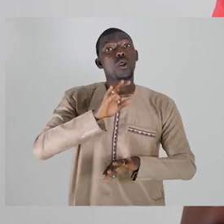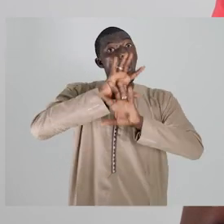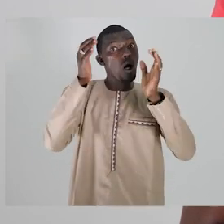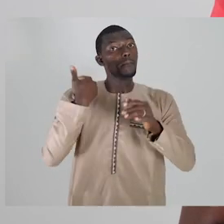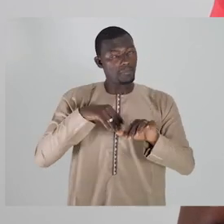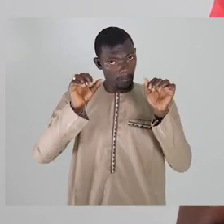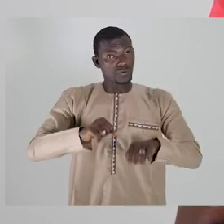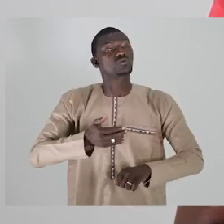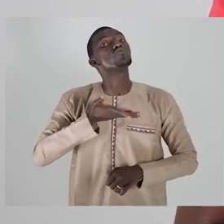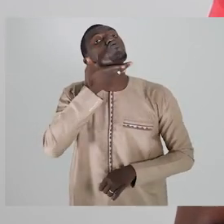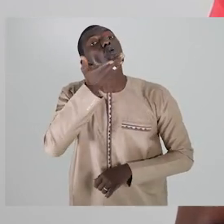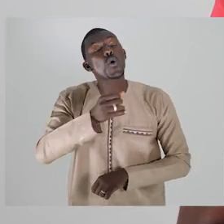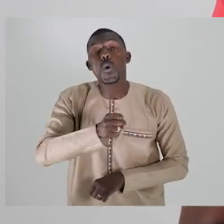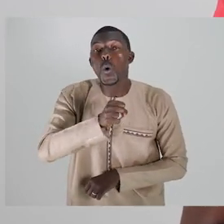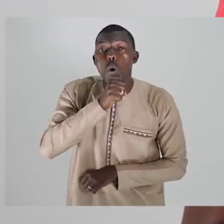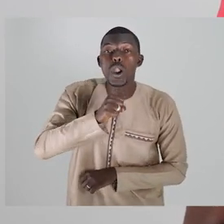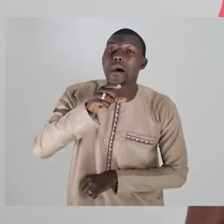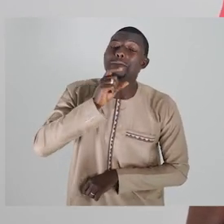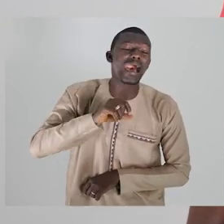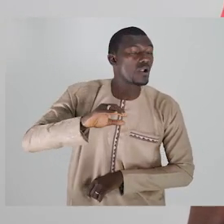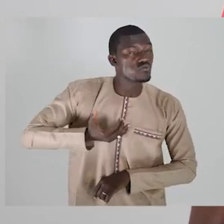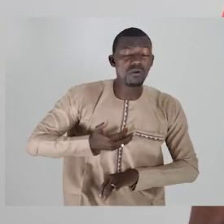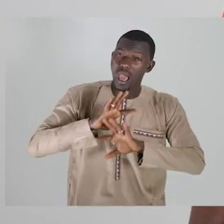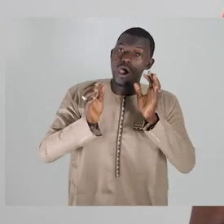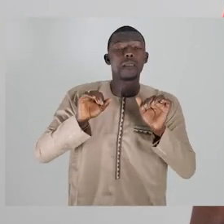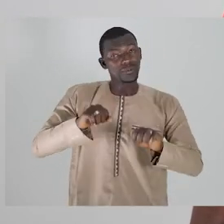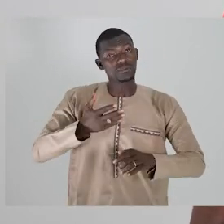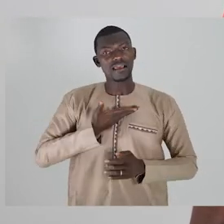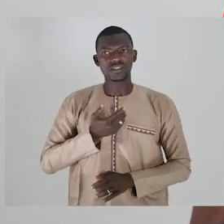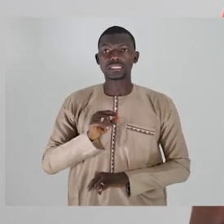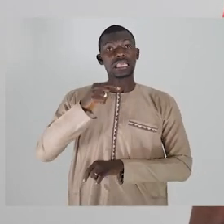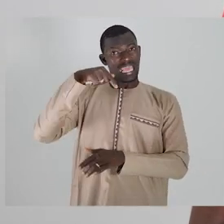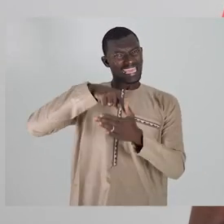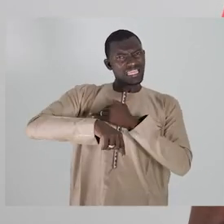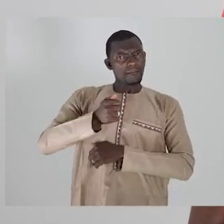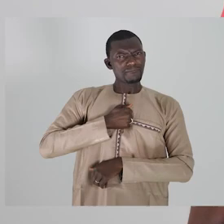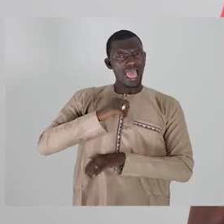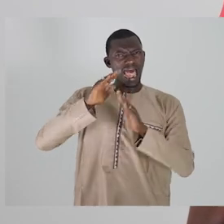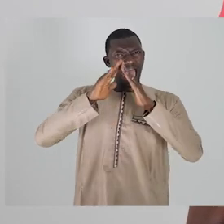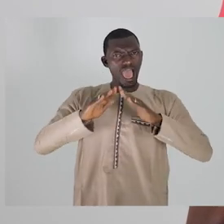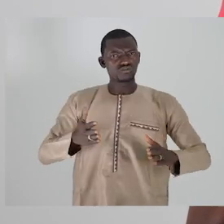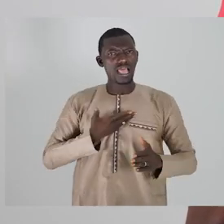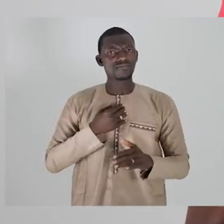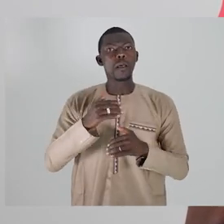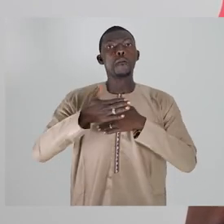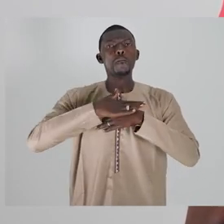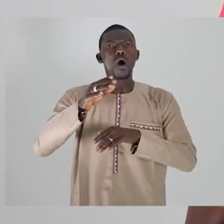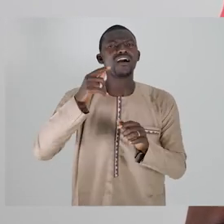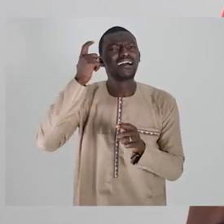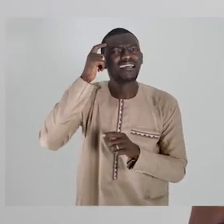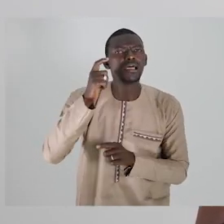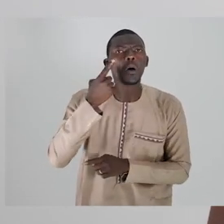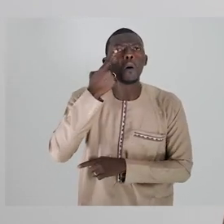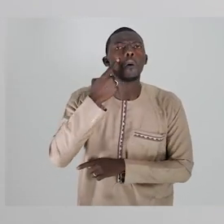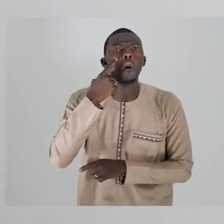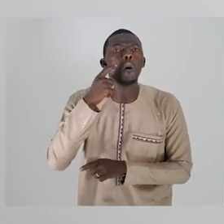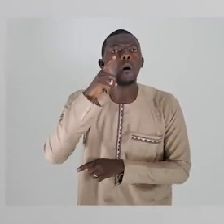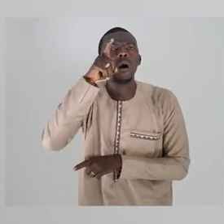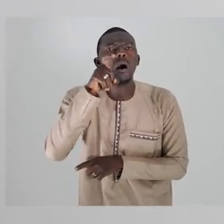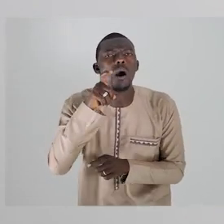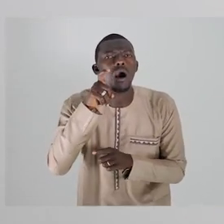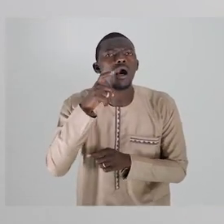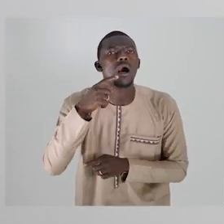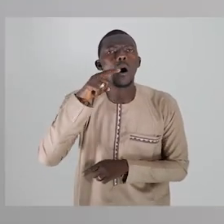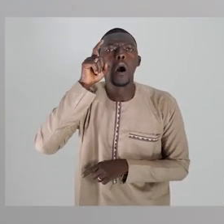nangude. Kono o nyawu achani, suka achani maudo. No moji puru achi haki lejoka labi. Dibe wali ni konetwa wata